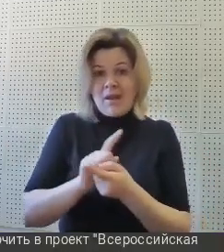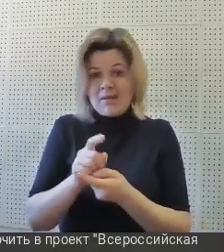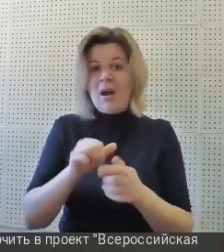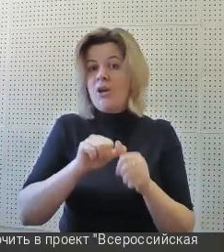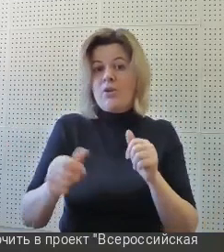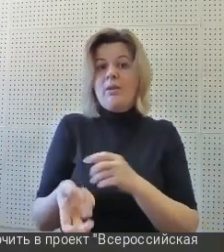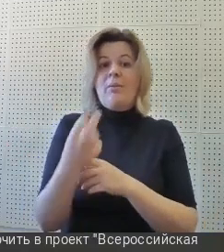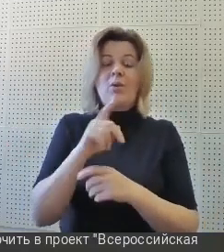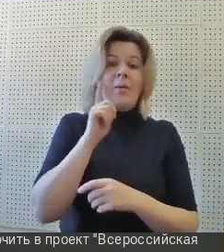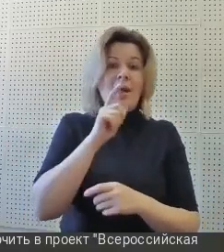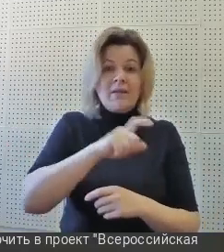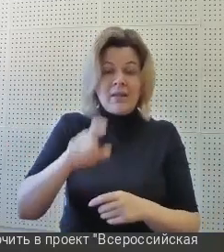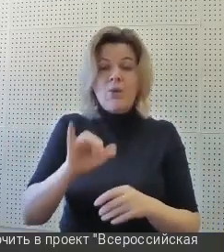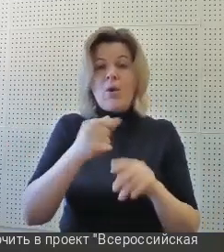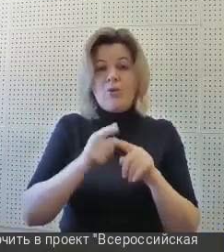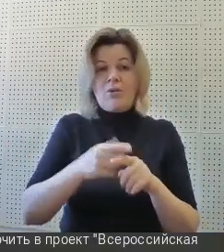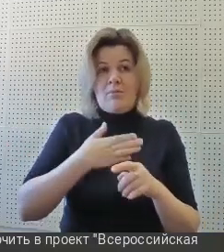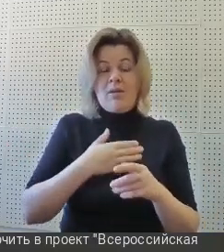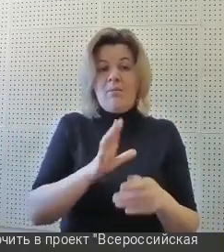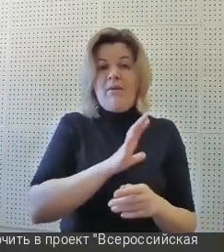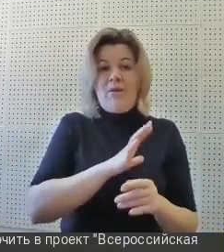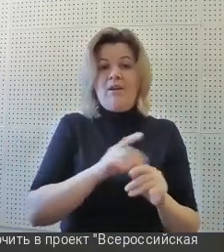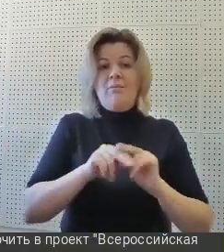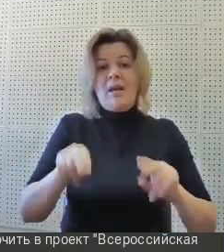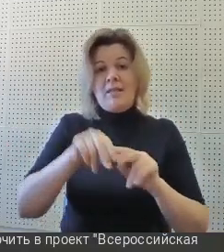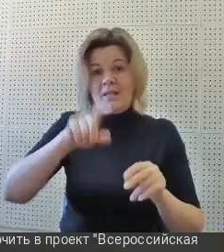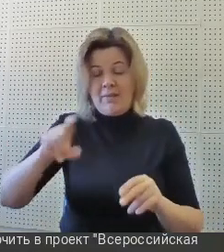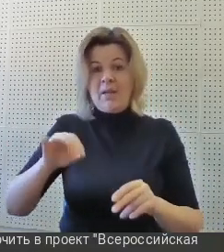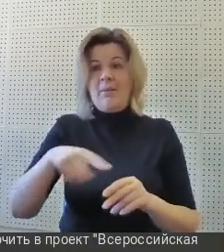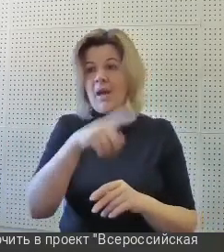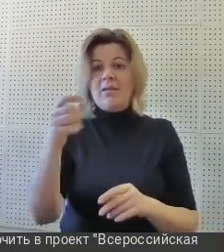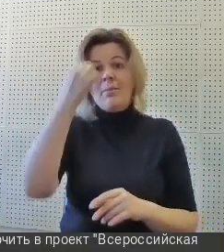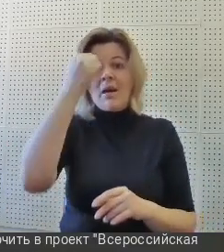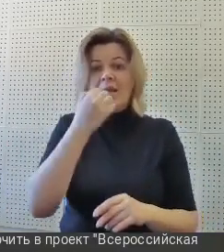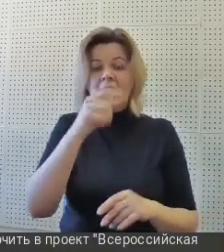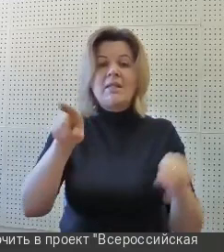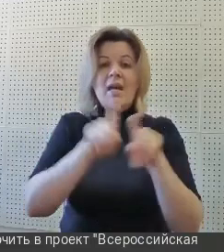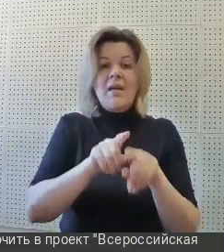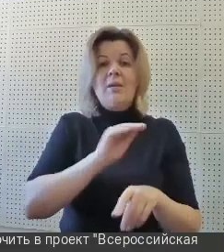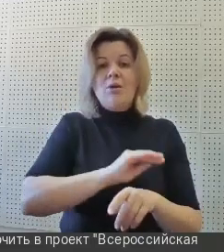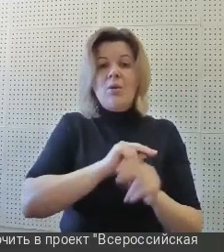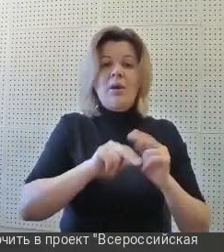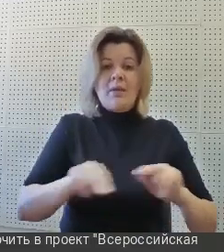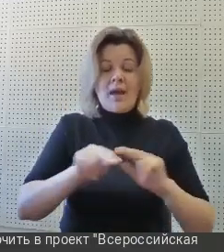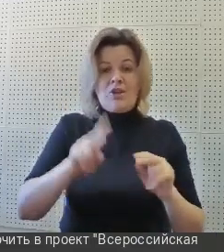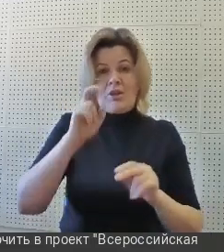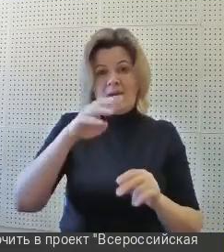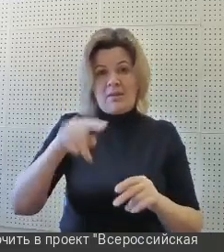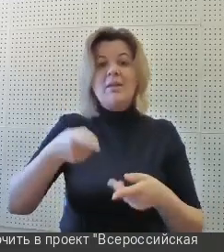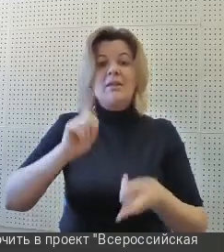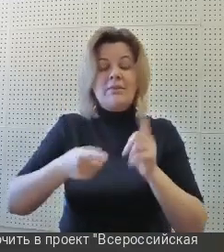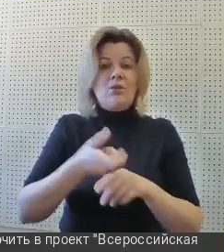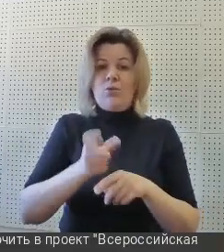у которых мы бываем наставниками, и они просто благодарны безмерно за такие психологопедагогические карты. Это действительно